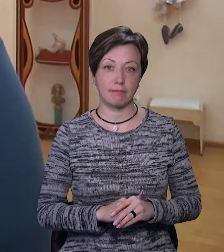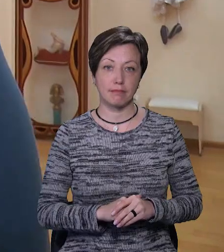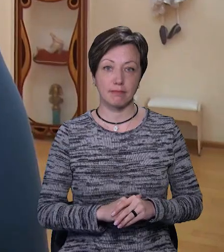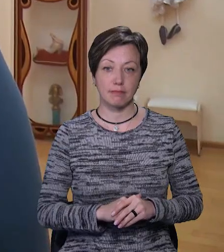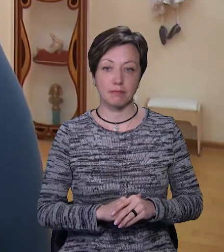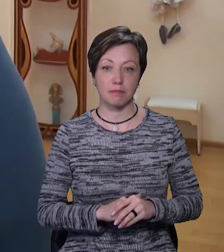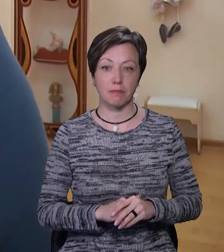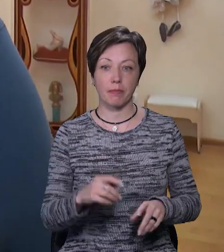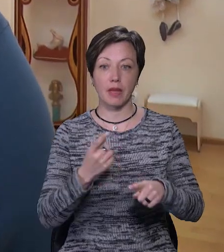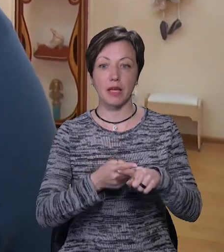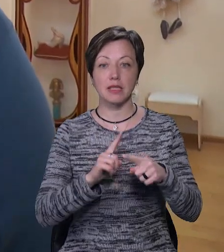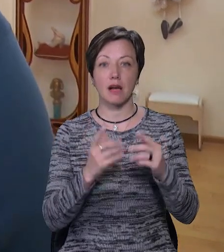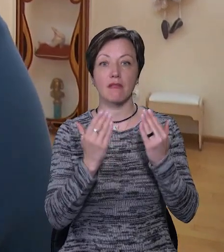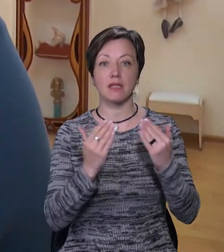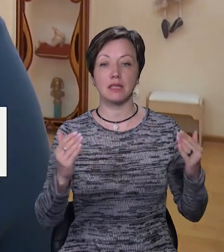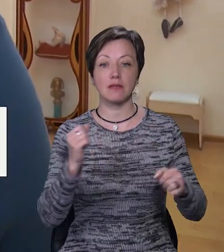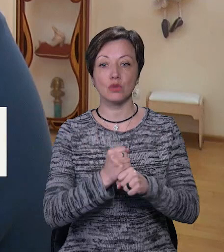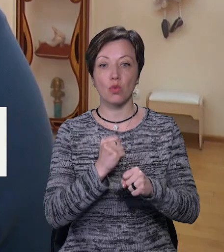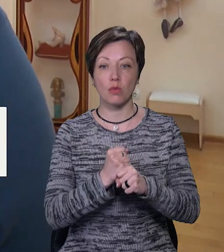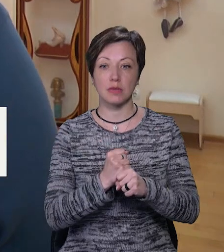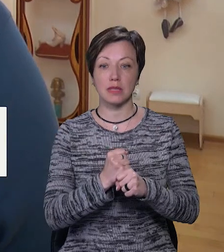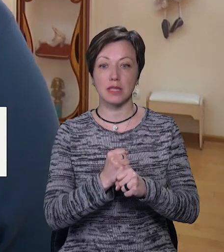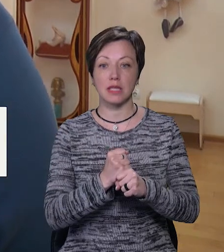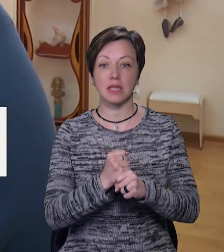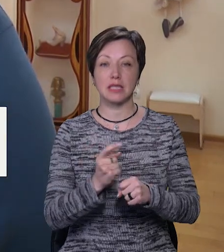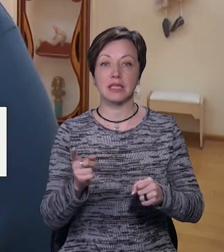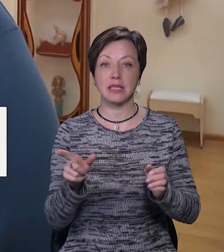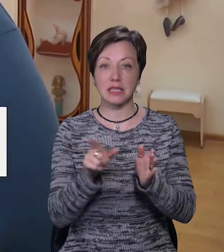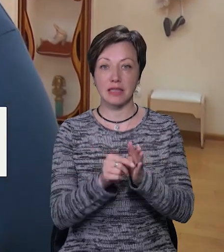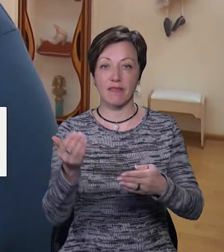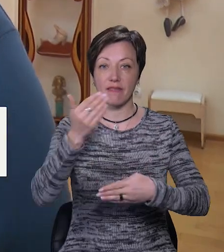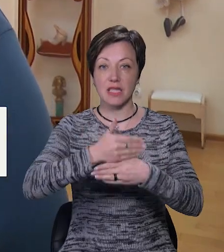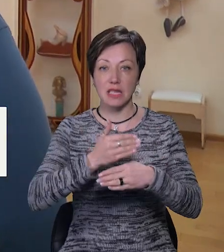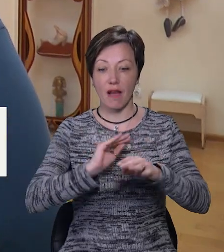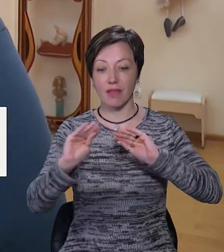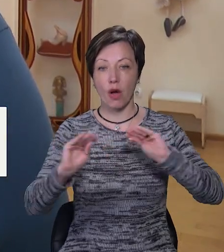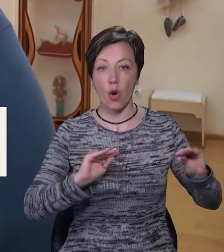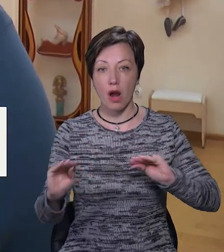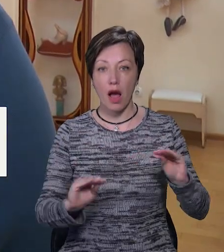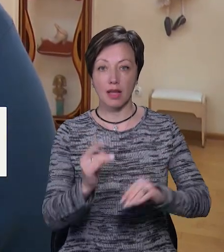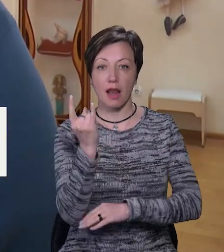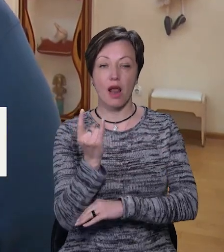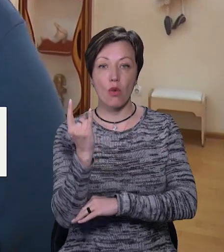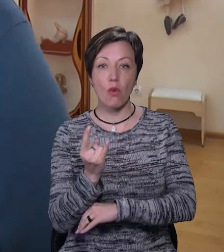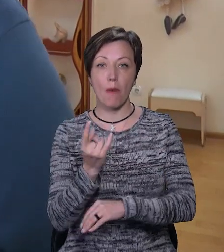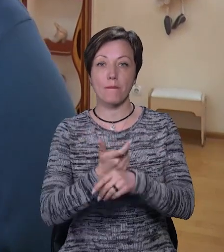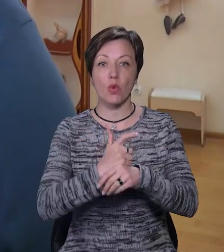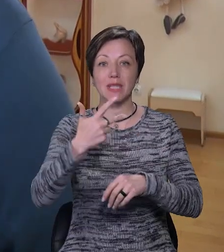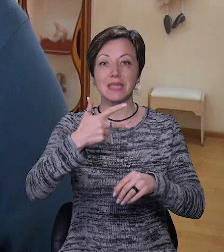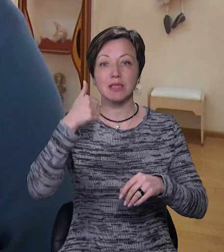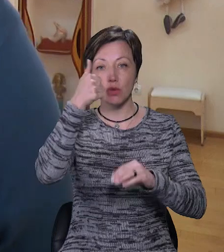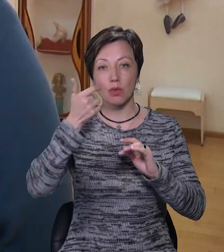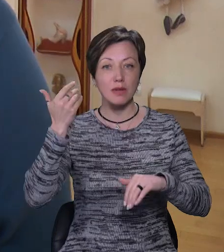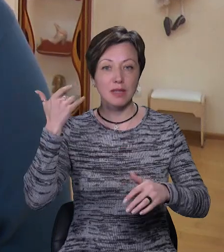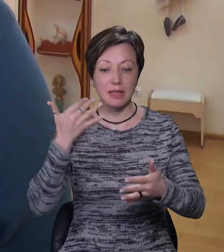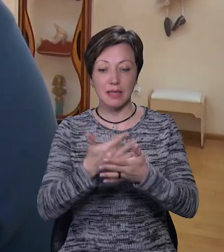Ця виставка зроблена з вистав і декорацій вистав і ляльок понад 30 років